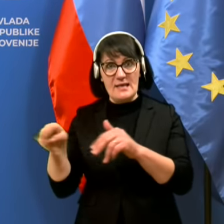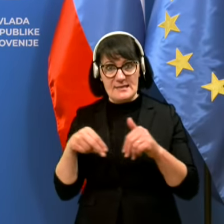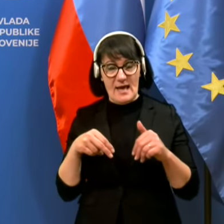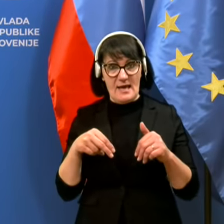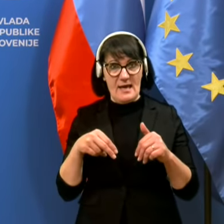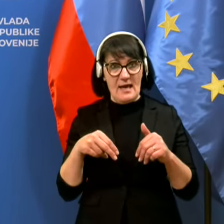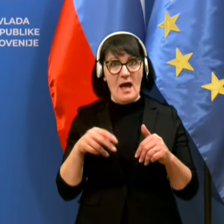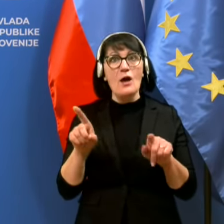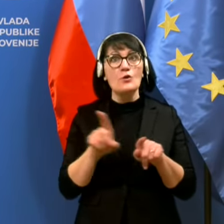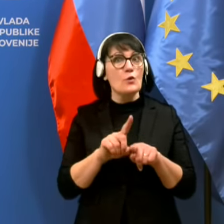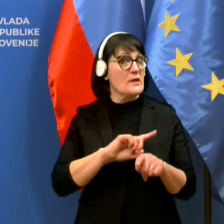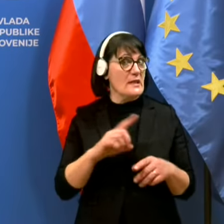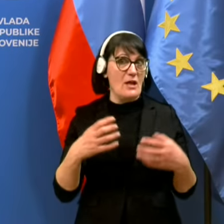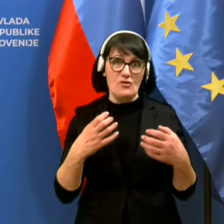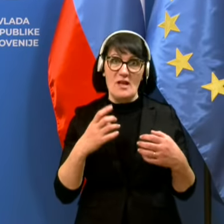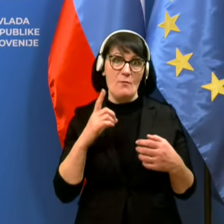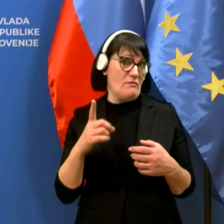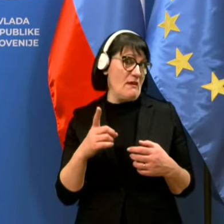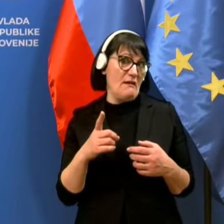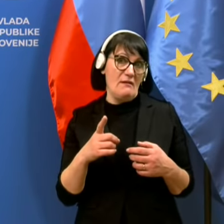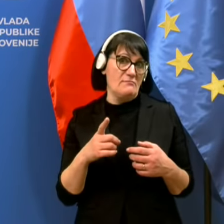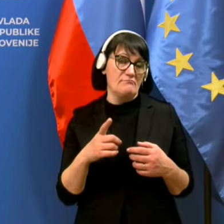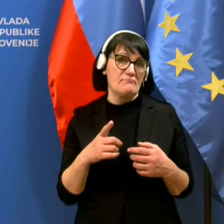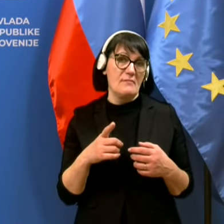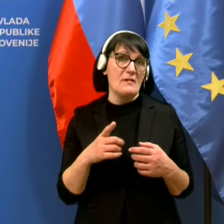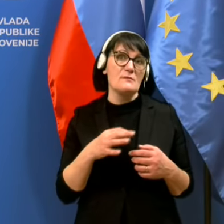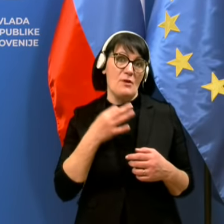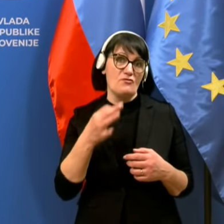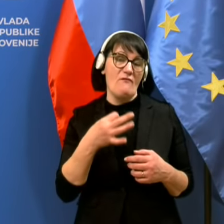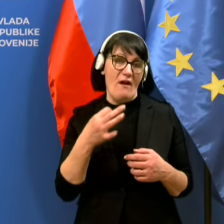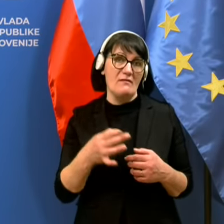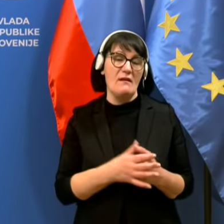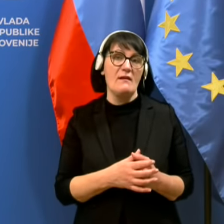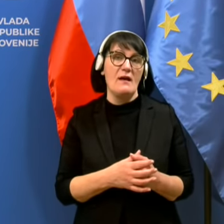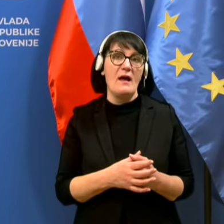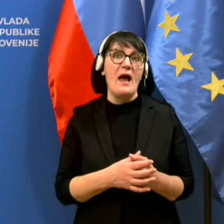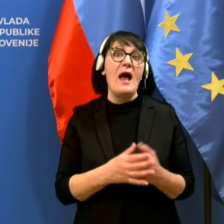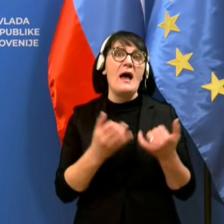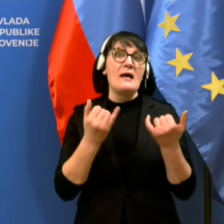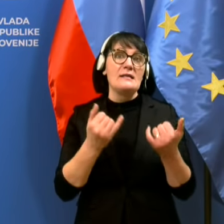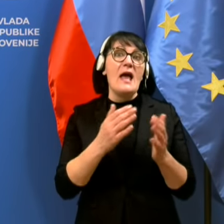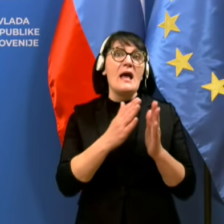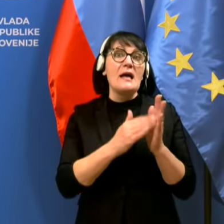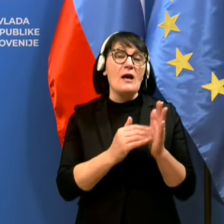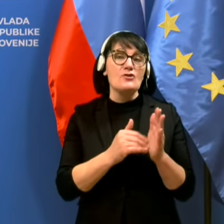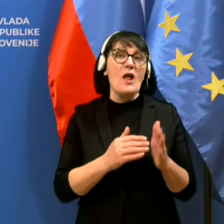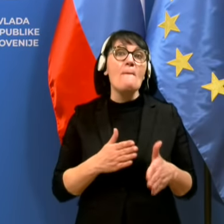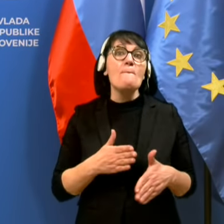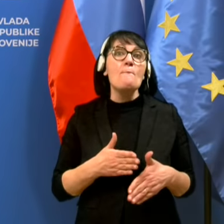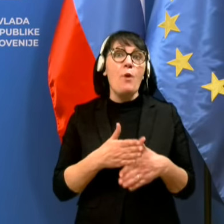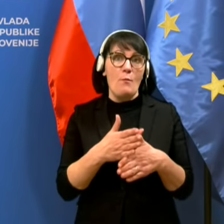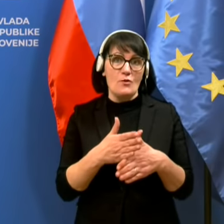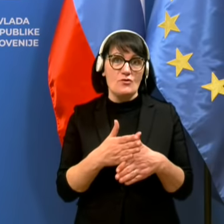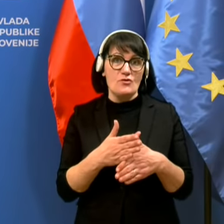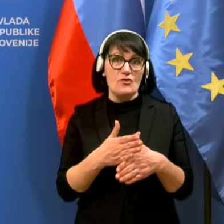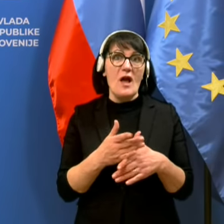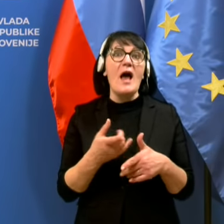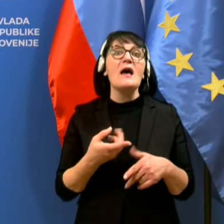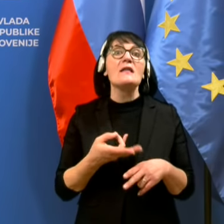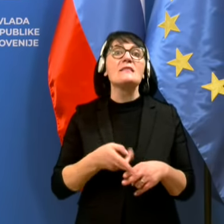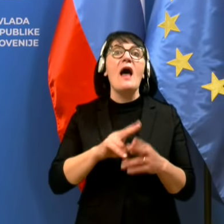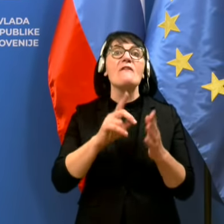Tudi ne želimo si teh razmer. Zdaj, kakšna pomoč je največkrat